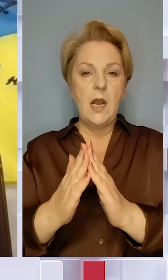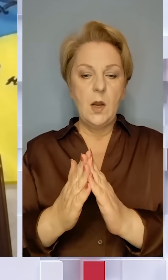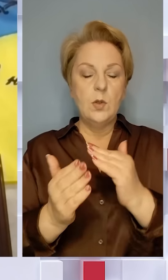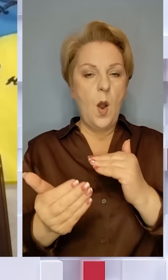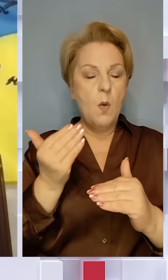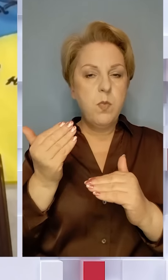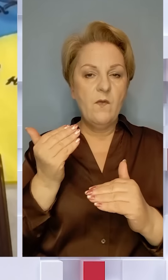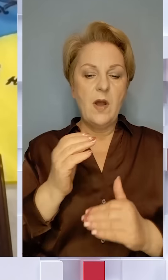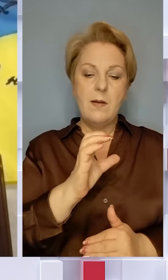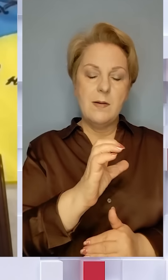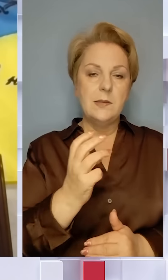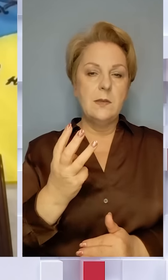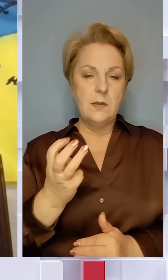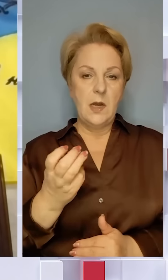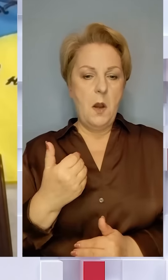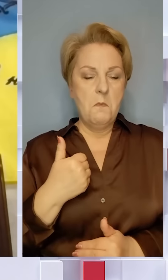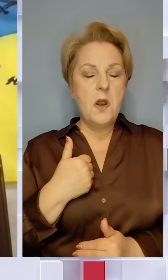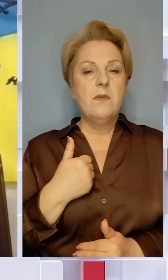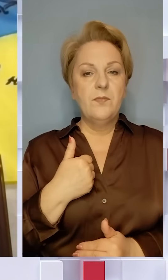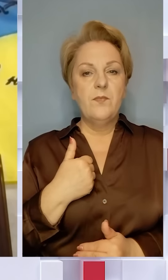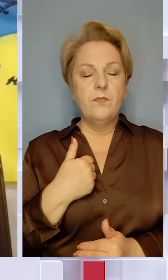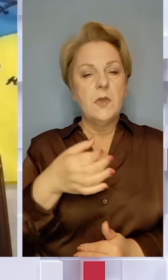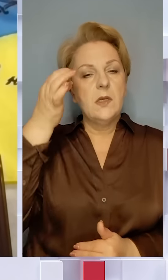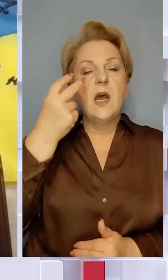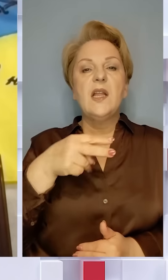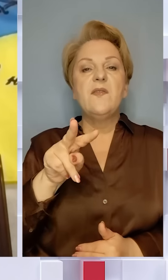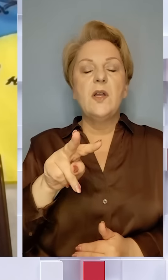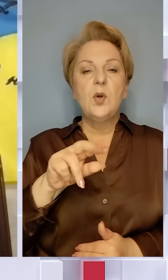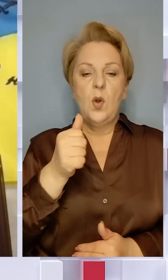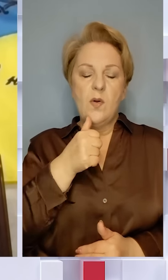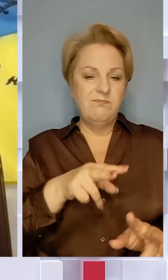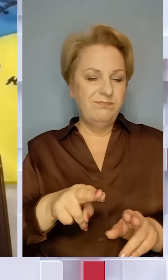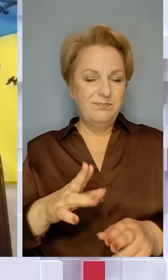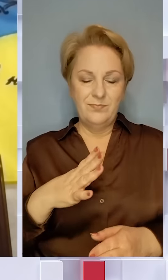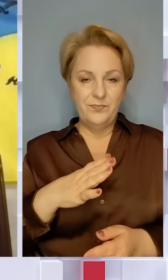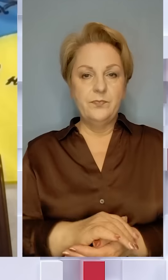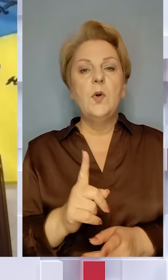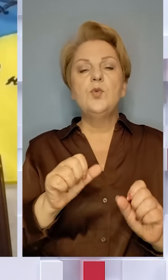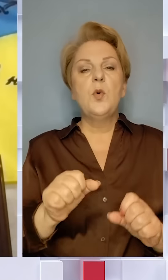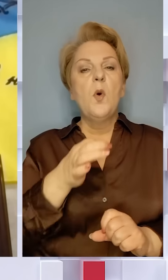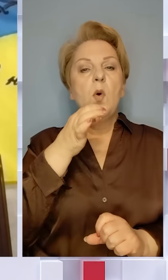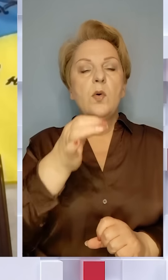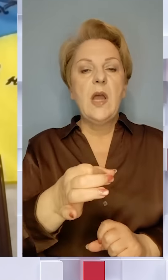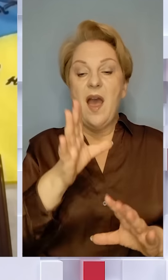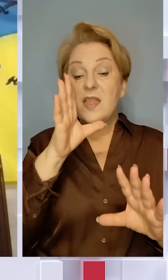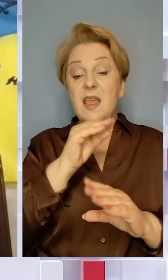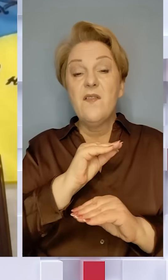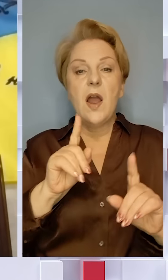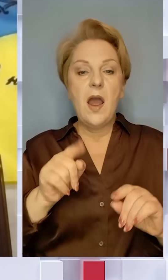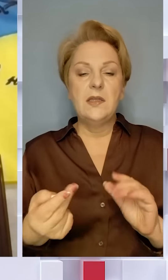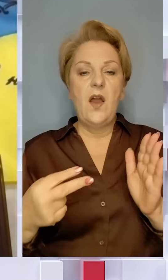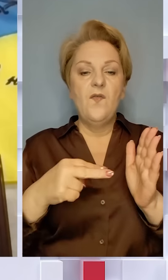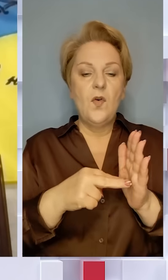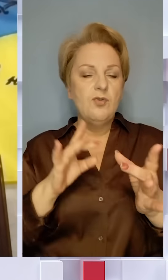Попередньо це С-300. Тобто ми згадали 22-й рік. Що можна сказати, що не встигли навіть сключити